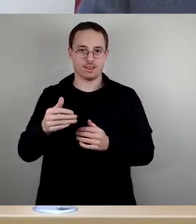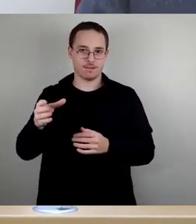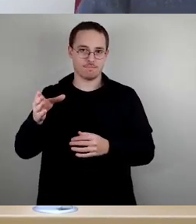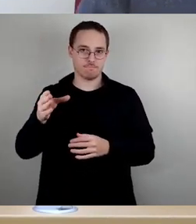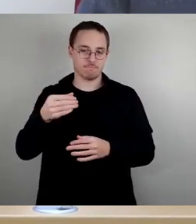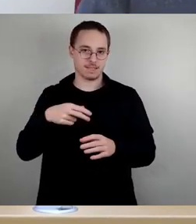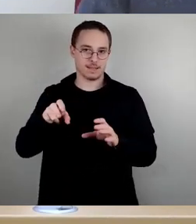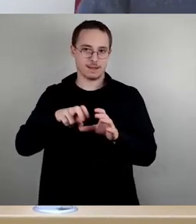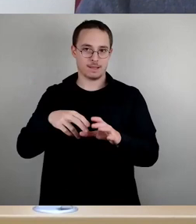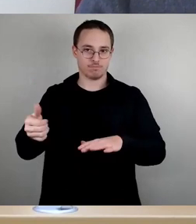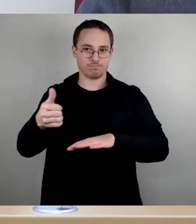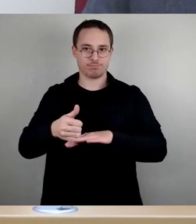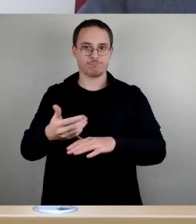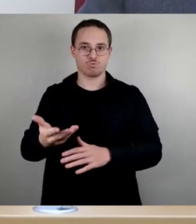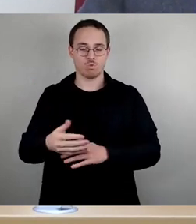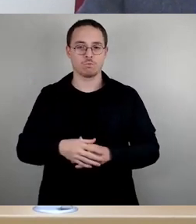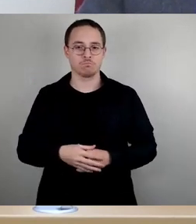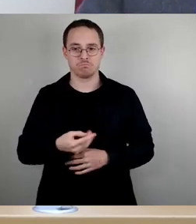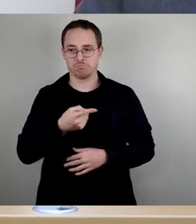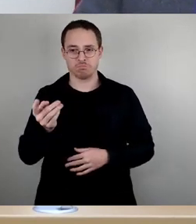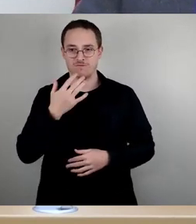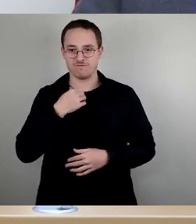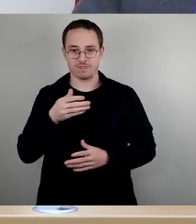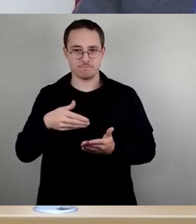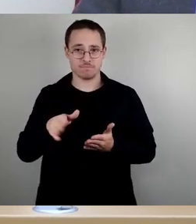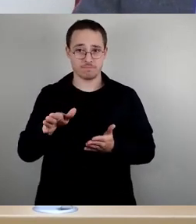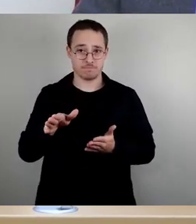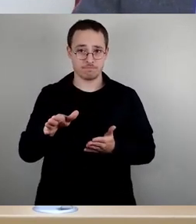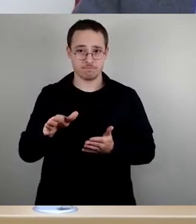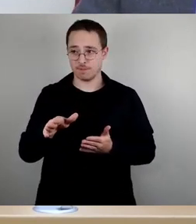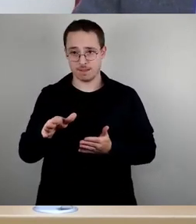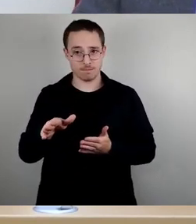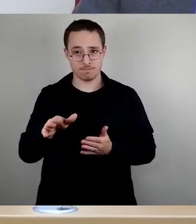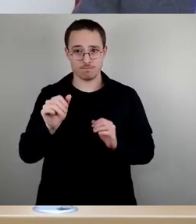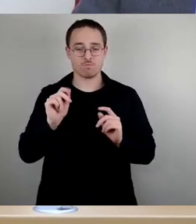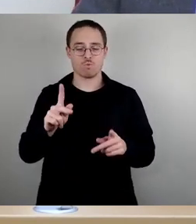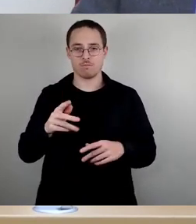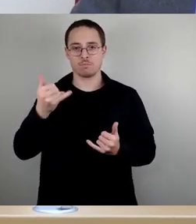Wenn das nicht der Fall ist, würde ich das zur Abstimmung bringen. Wer hier zustimmen kann, den bitte ich um das Stimmzeichen.